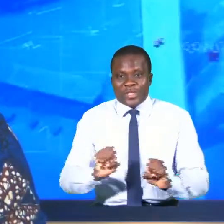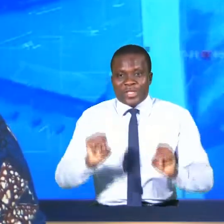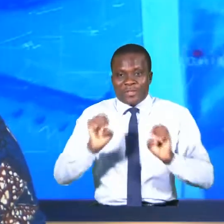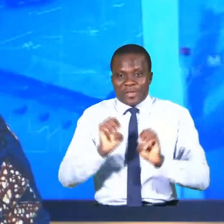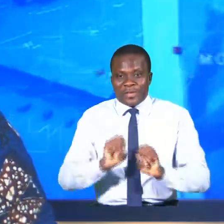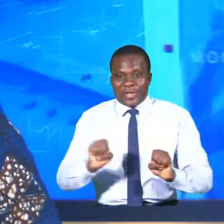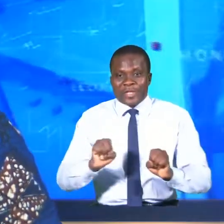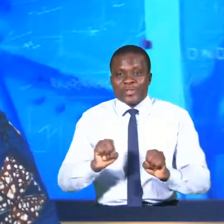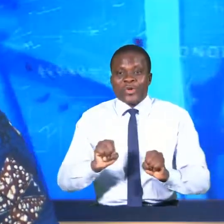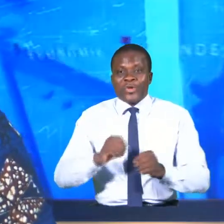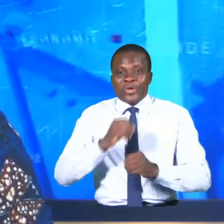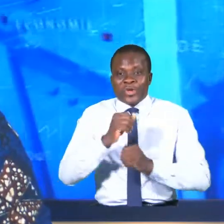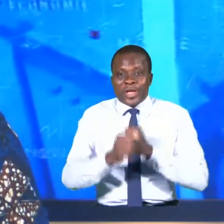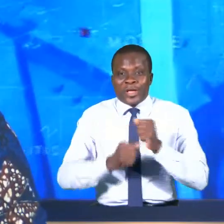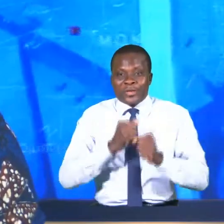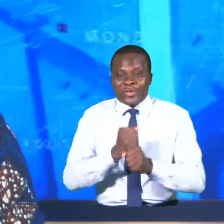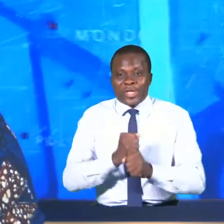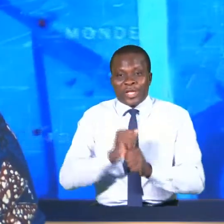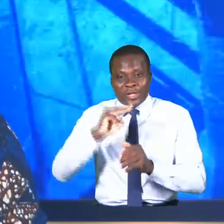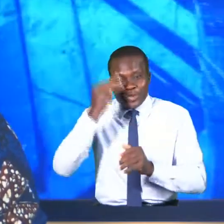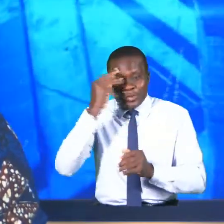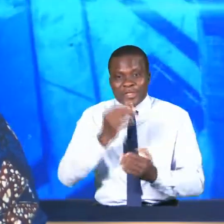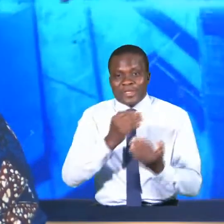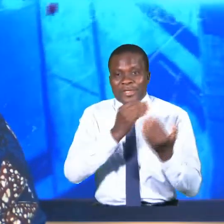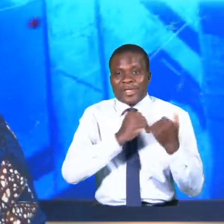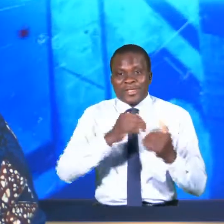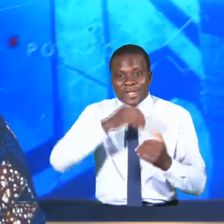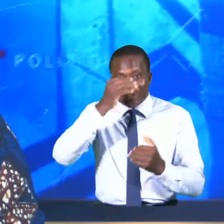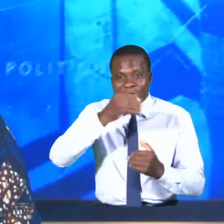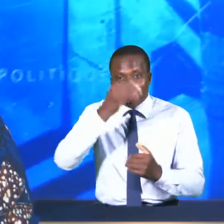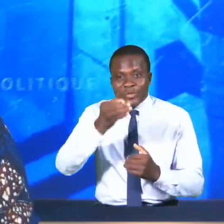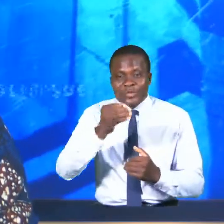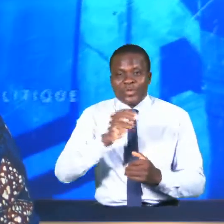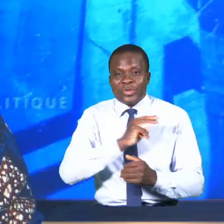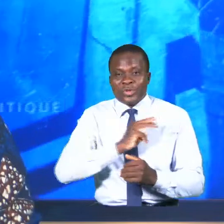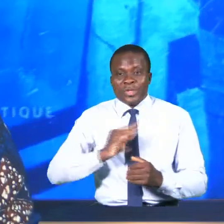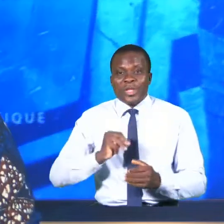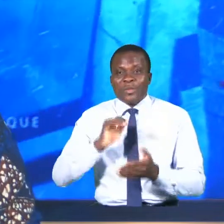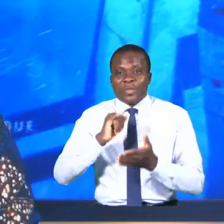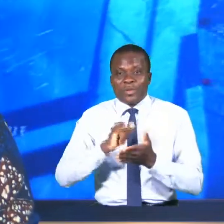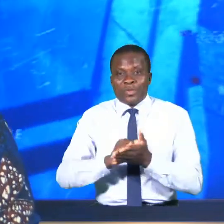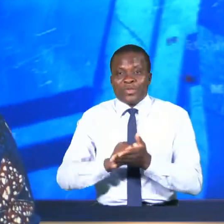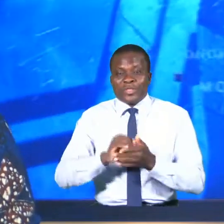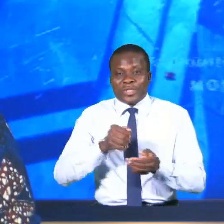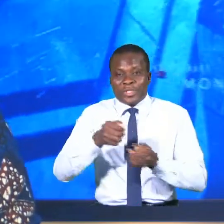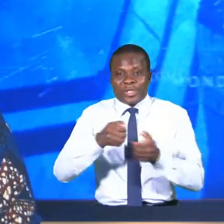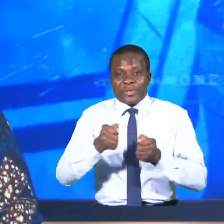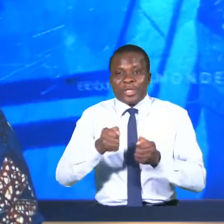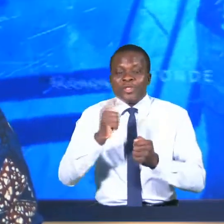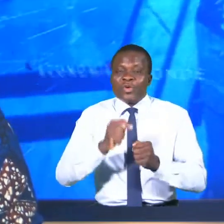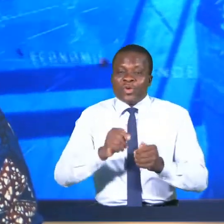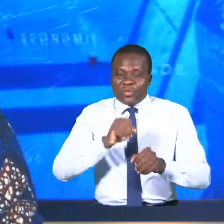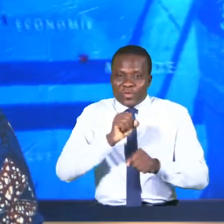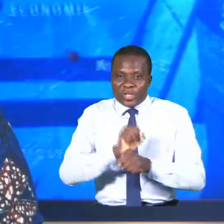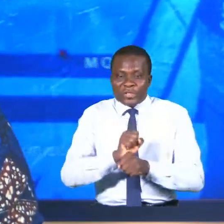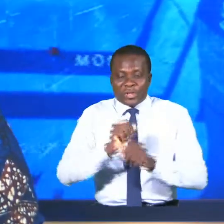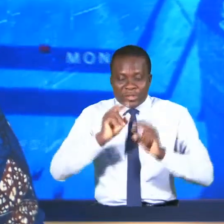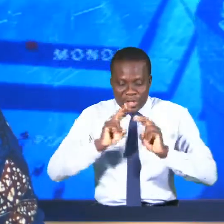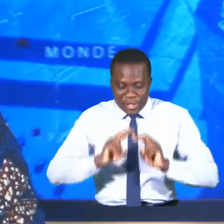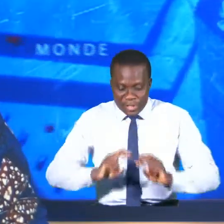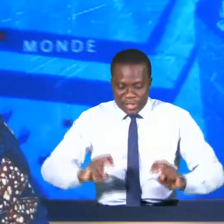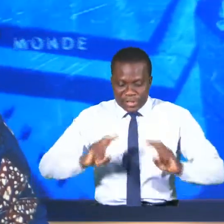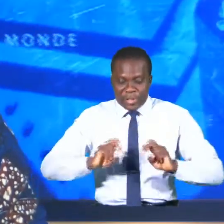travail annuel du ministère en charge de la culture. Les membres de cette administration vont s'atteler à examiner